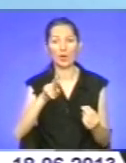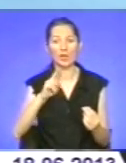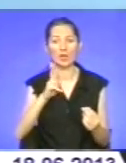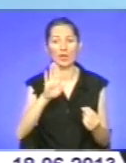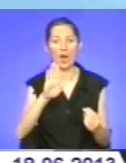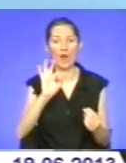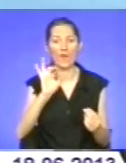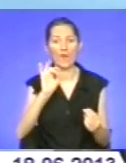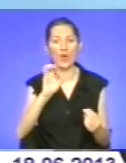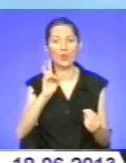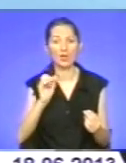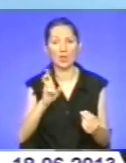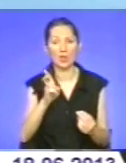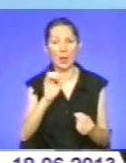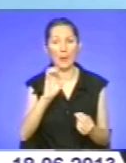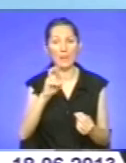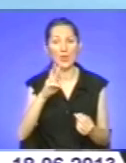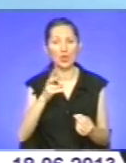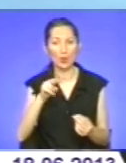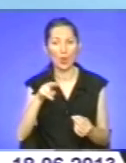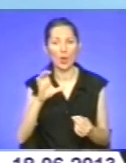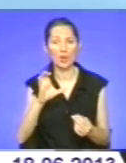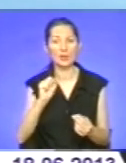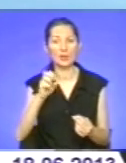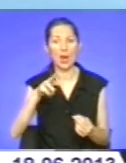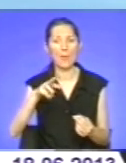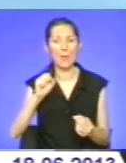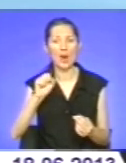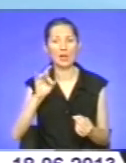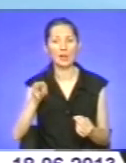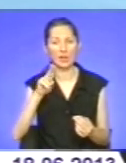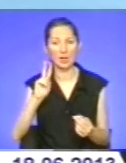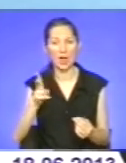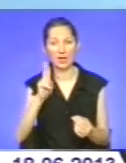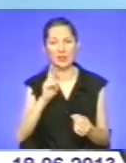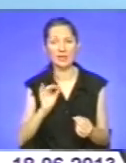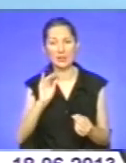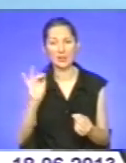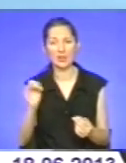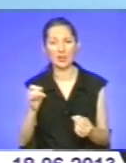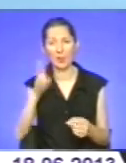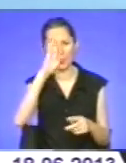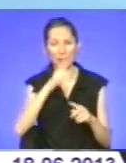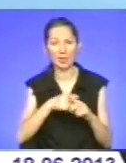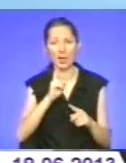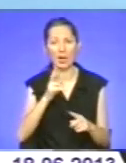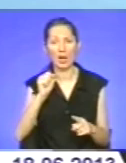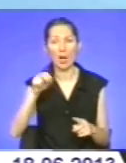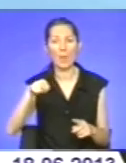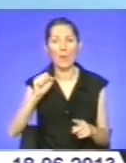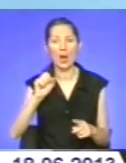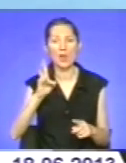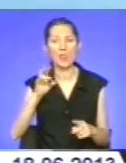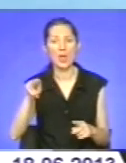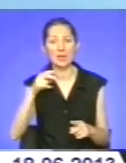Біскуп, і Самордак, і Цисельський ми запрошуємо зараз, і братів Капанадзе. Тобто це ті знакові